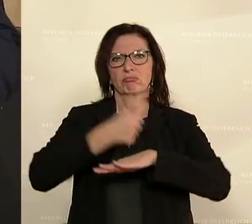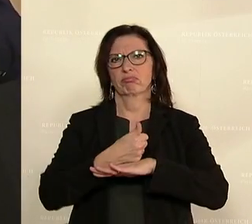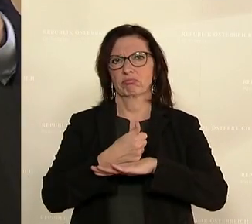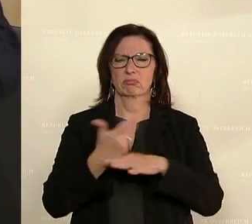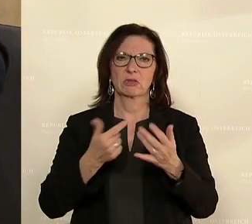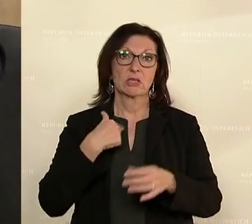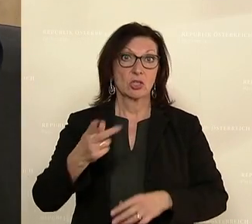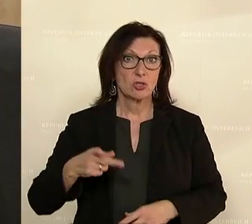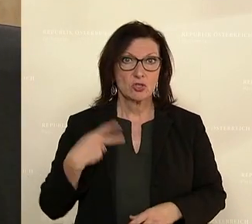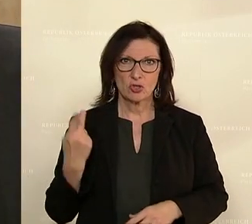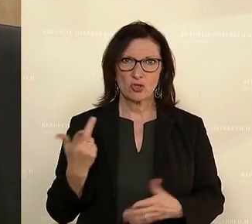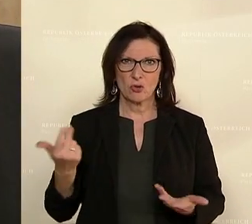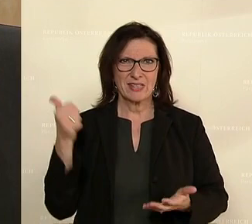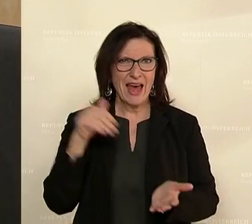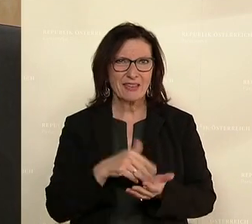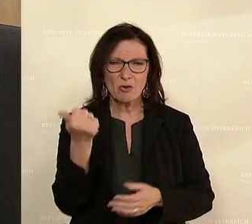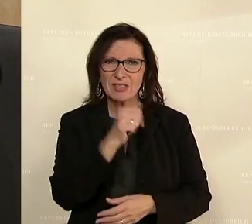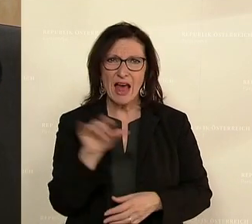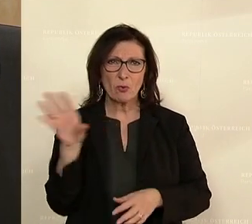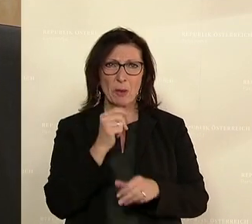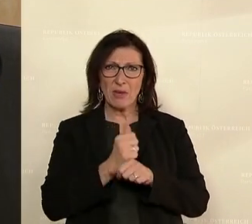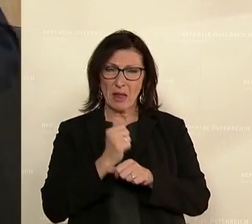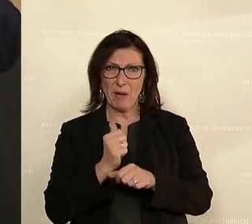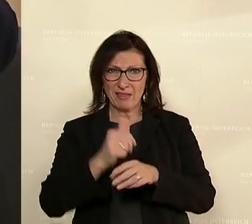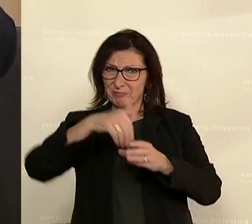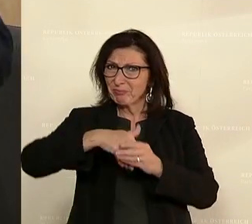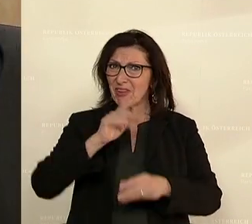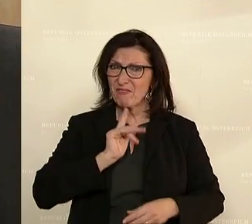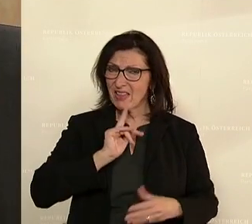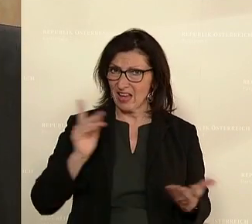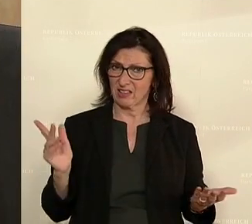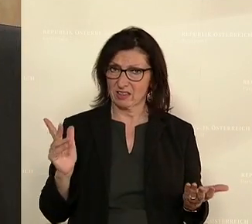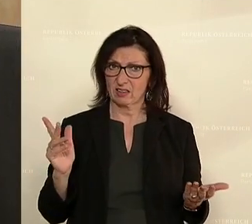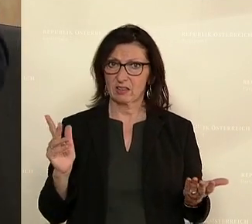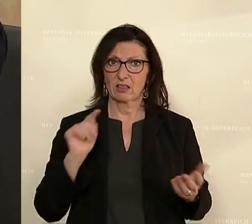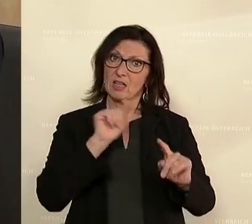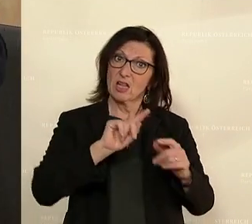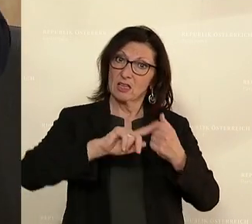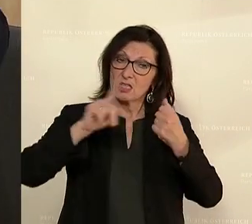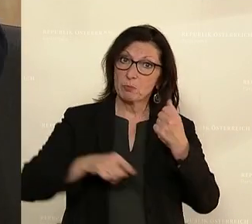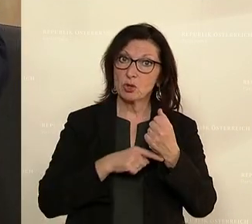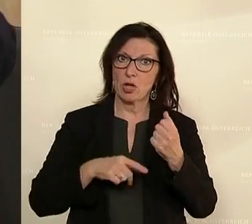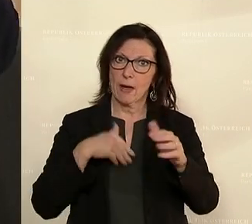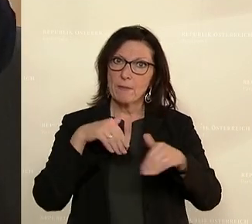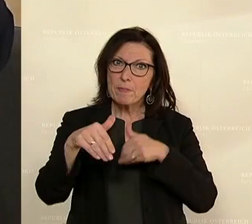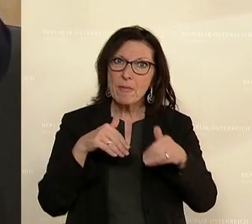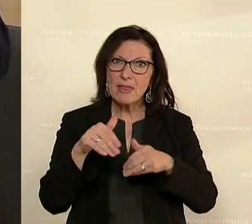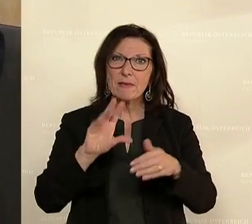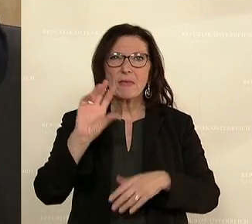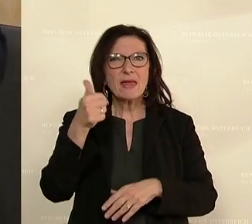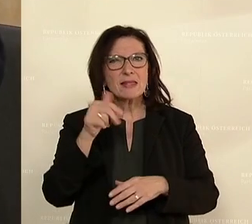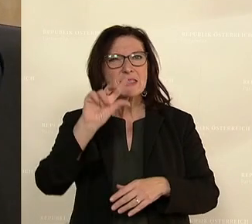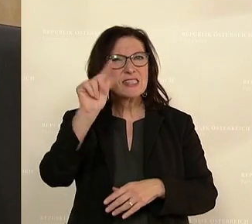sehr wenigen 1.100 Mitarbeiterinnen und Mitarbeiter des Außenministeriums. Das ist wohlgemerkt das Budget des Ministeriums mit dem kleinsten,